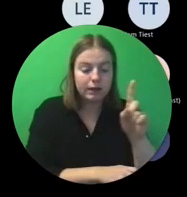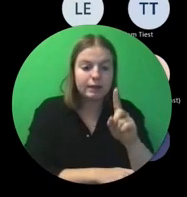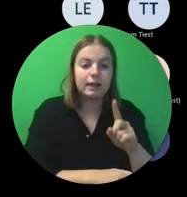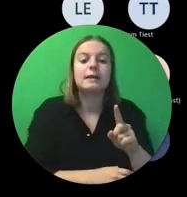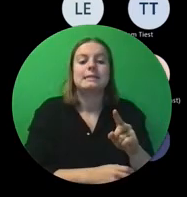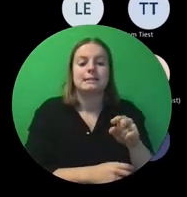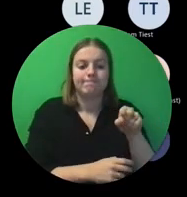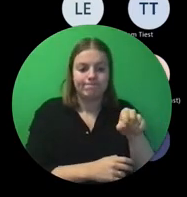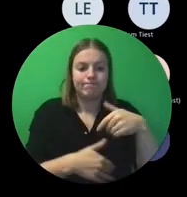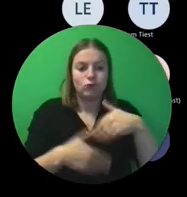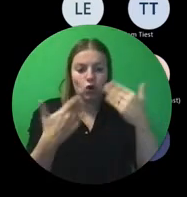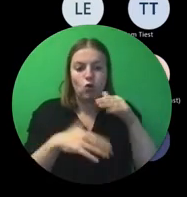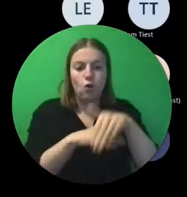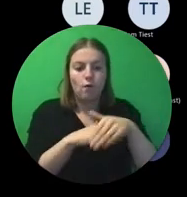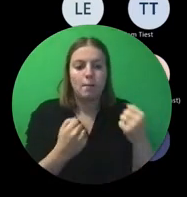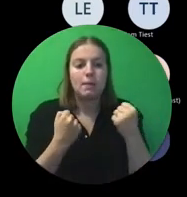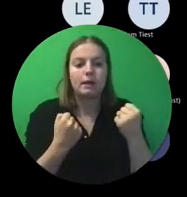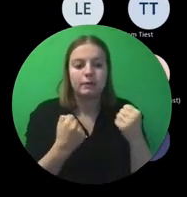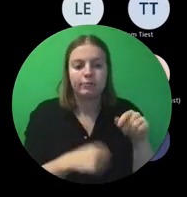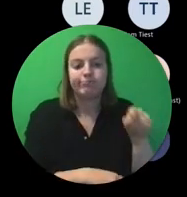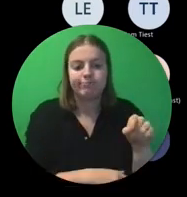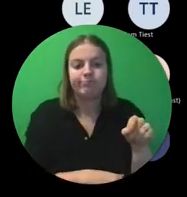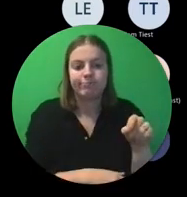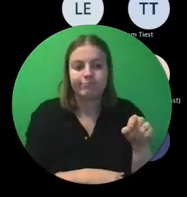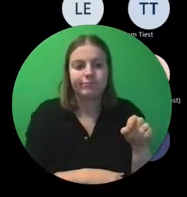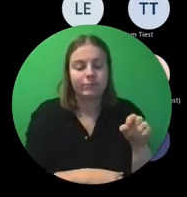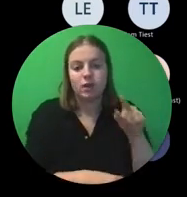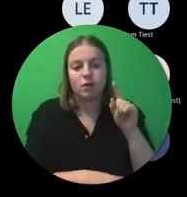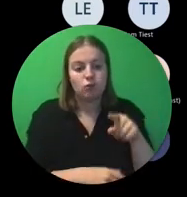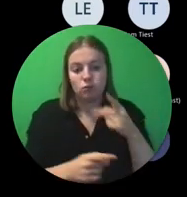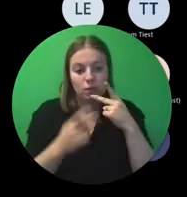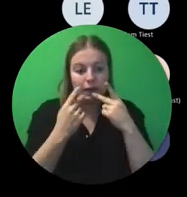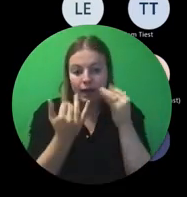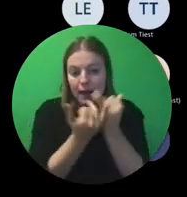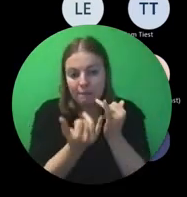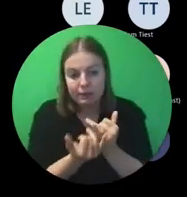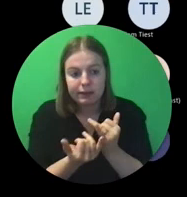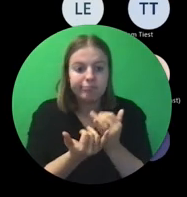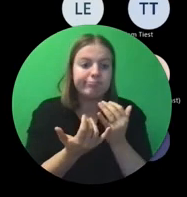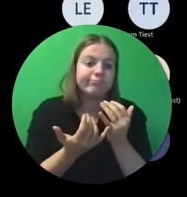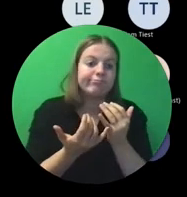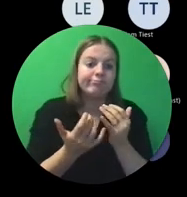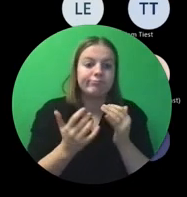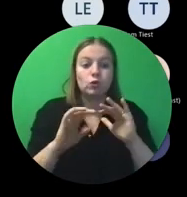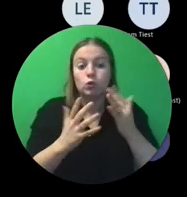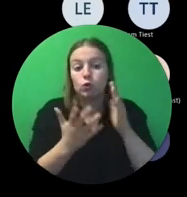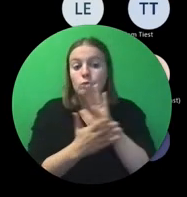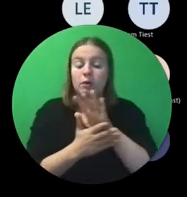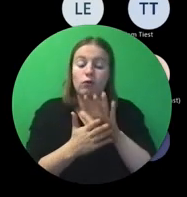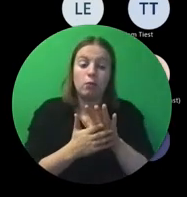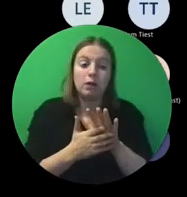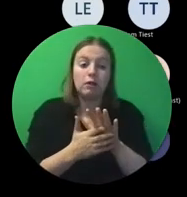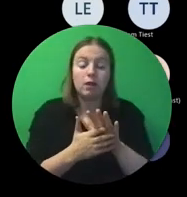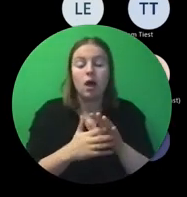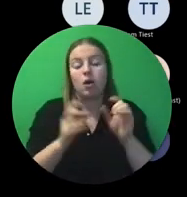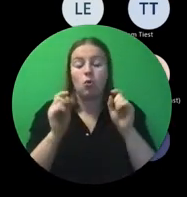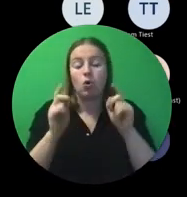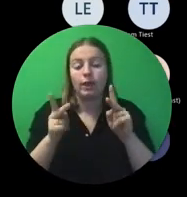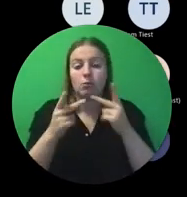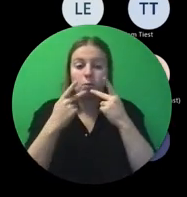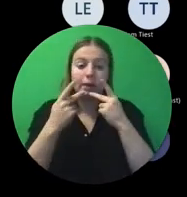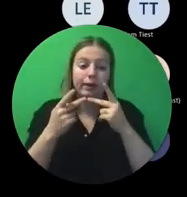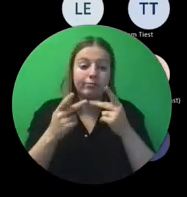dat is overmacht. En dan gaan we, dan moet er een mouw aangepast worden. En meestal is dan de optie van, goed, dan gaan we dat